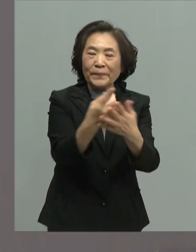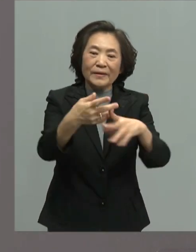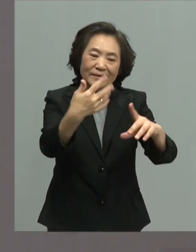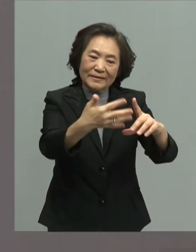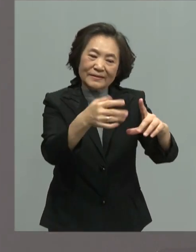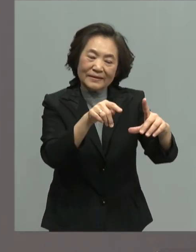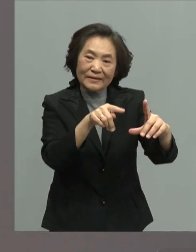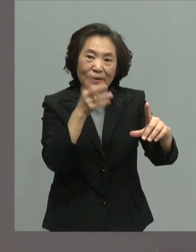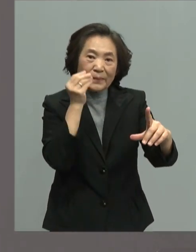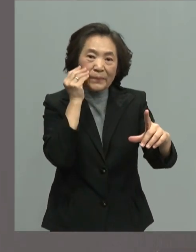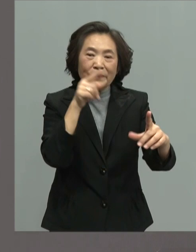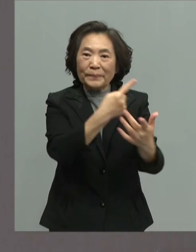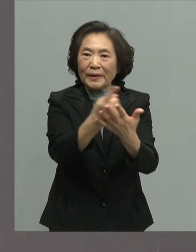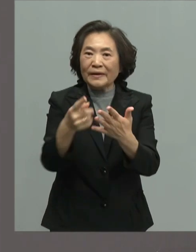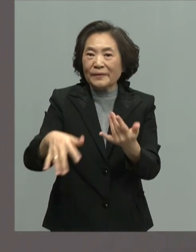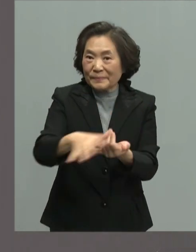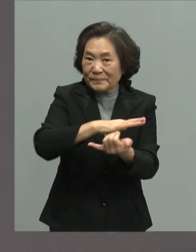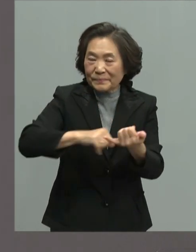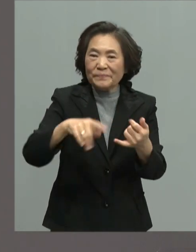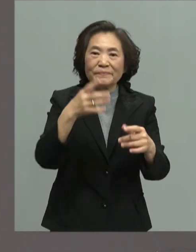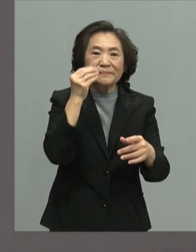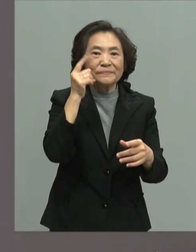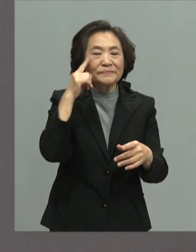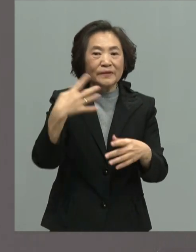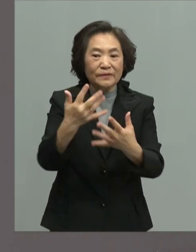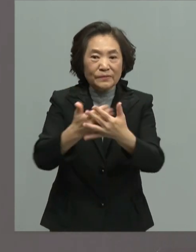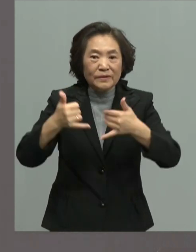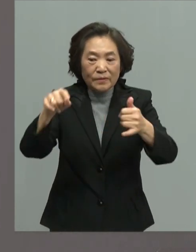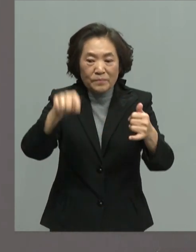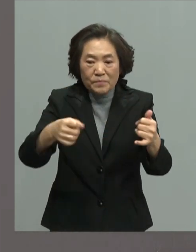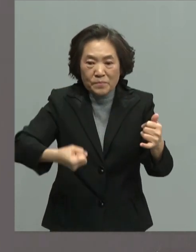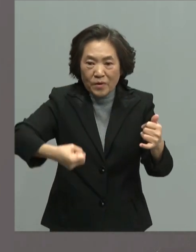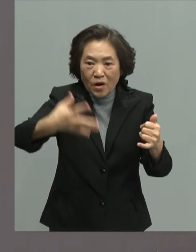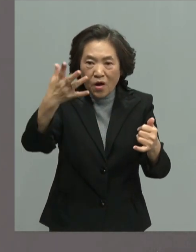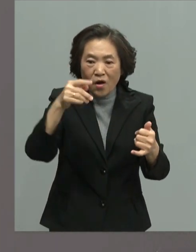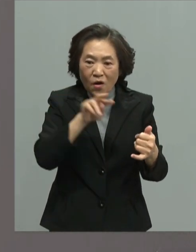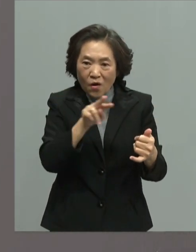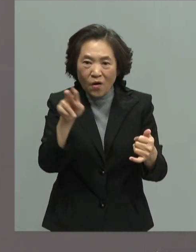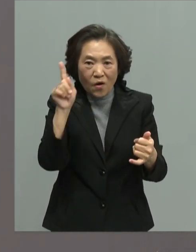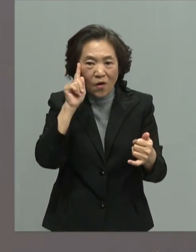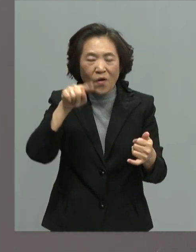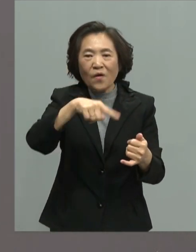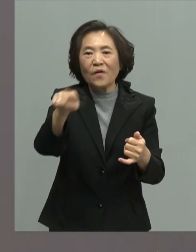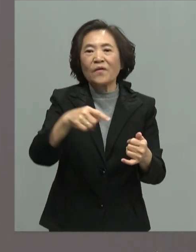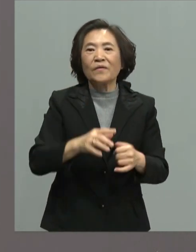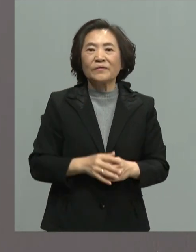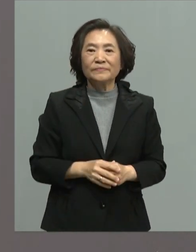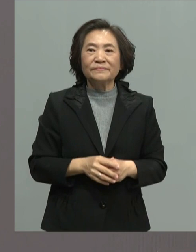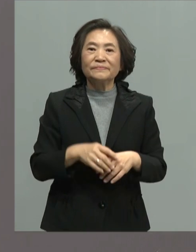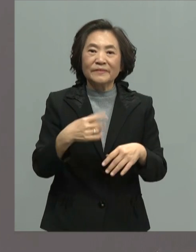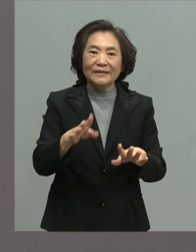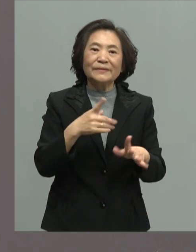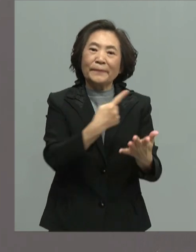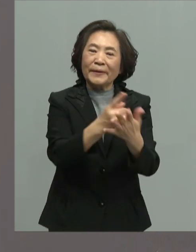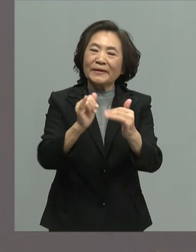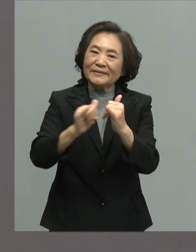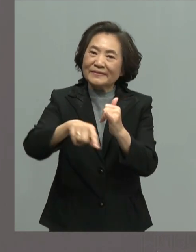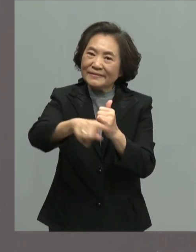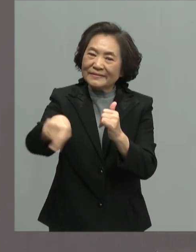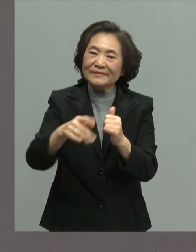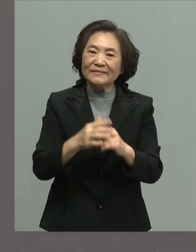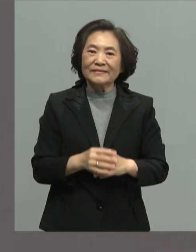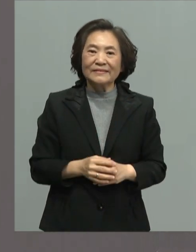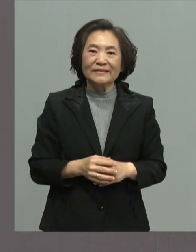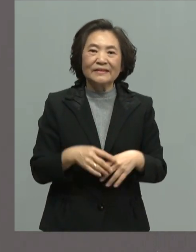前面的所有的观众以及网络直播的所有的好朋友们还有各位国人同胞 鄉